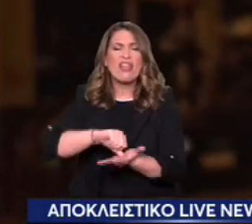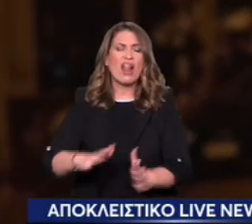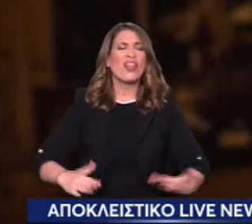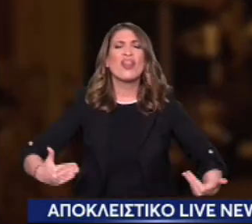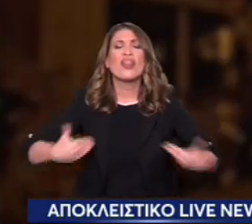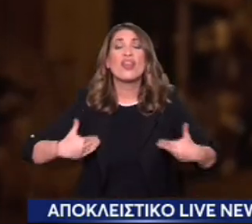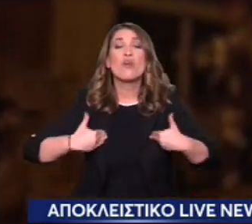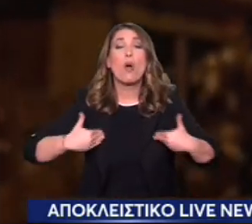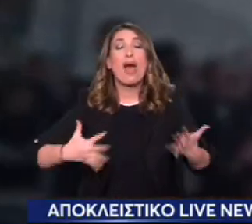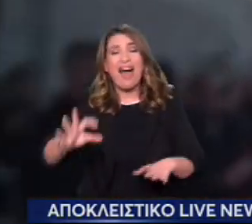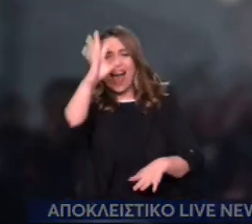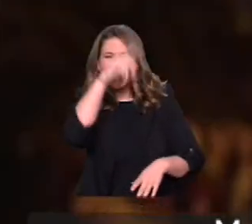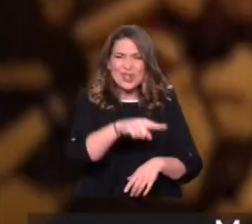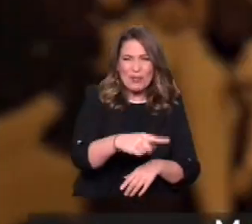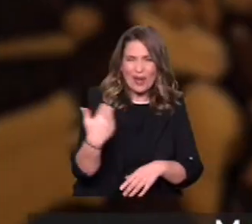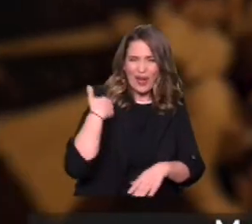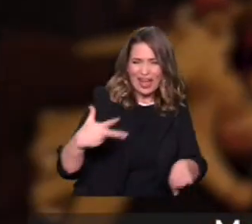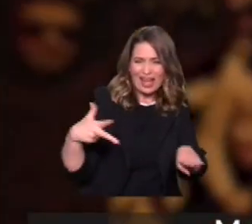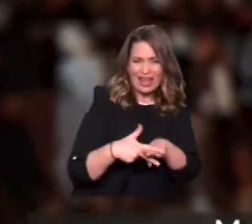κανένας αστυνομικός δεν θα τους σταματήσει.